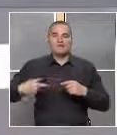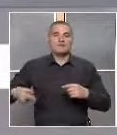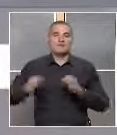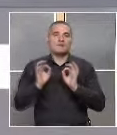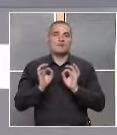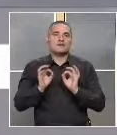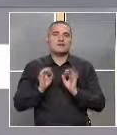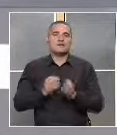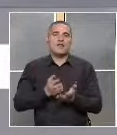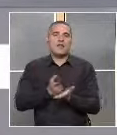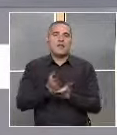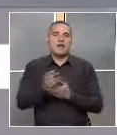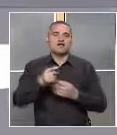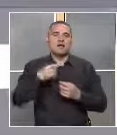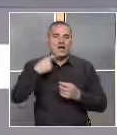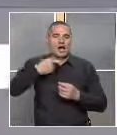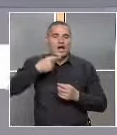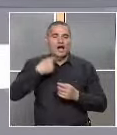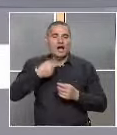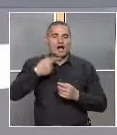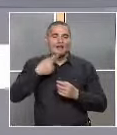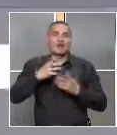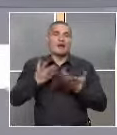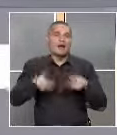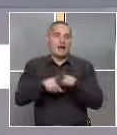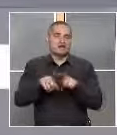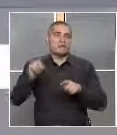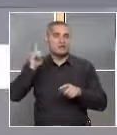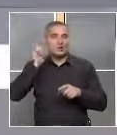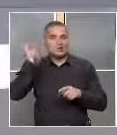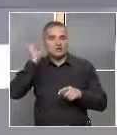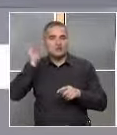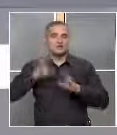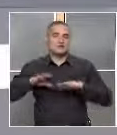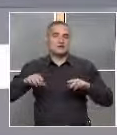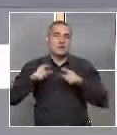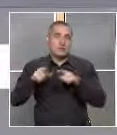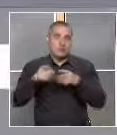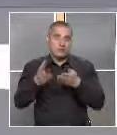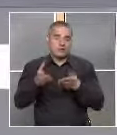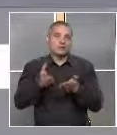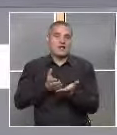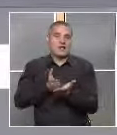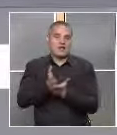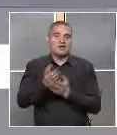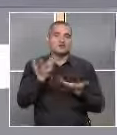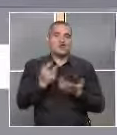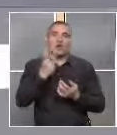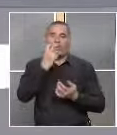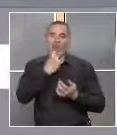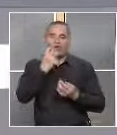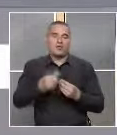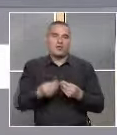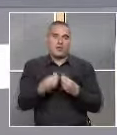естествен път се развива речта при чуващите деца. При този метод, когато логопеда